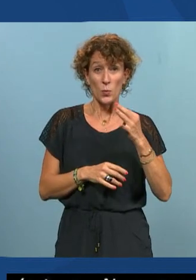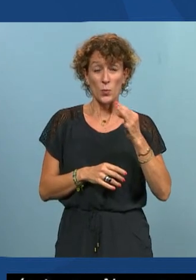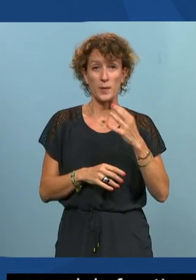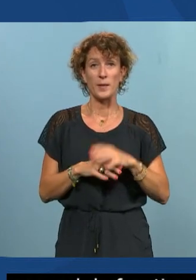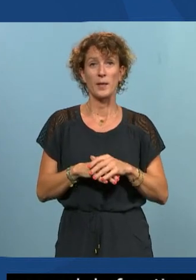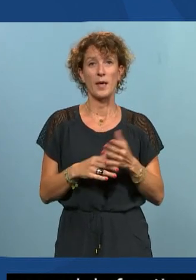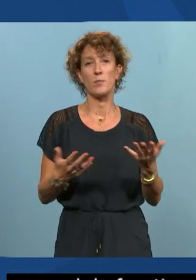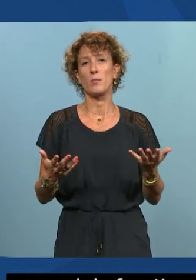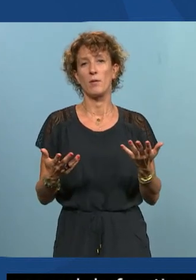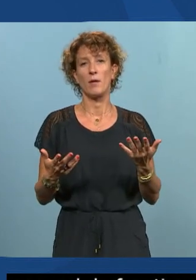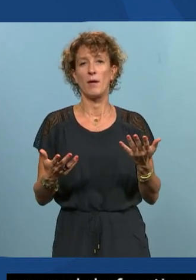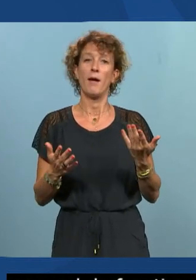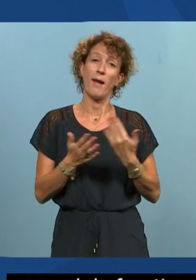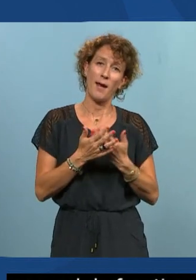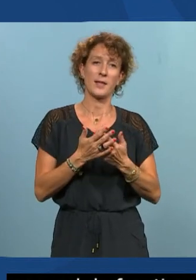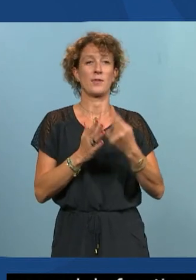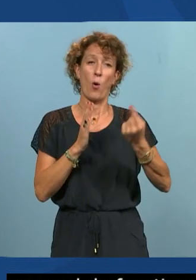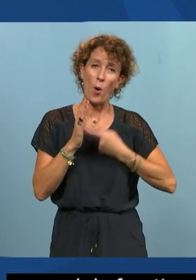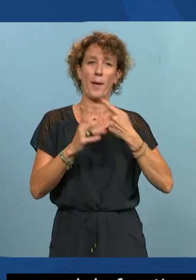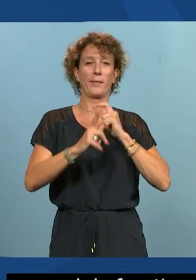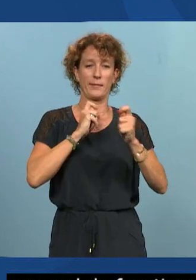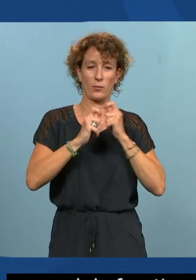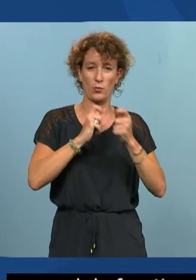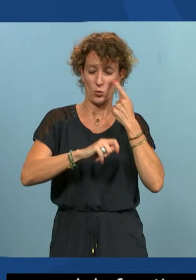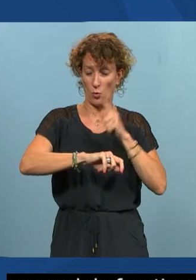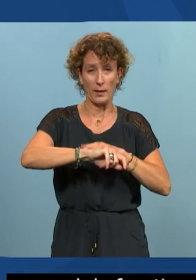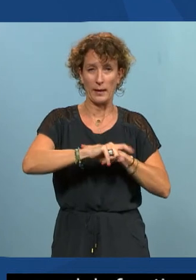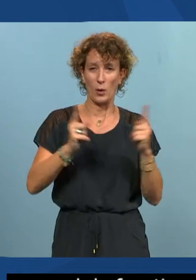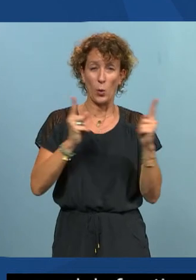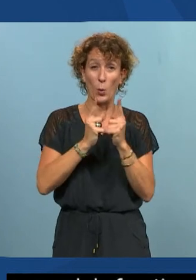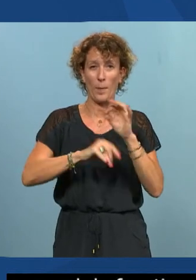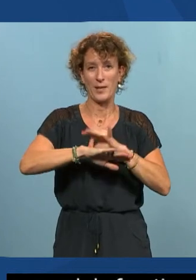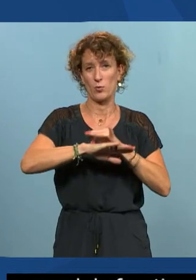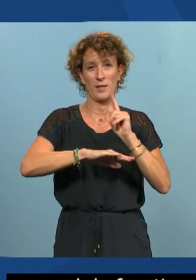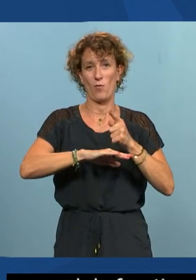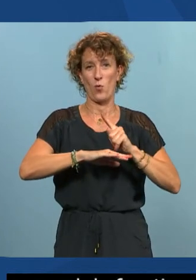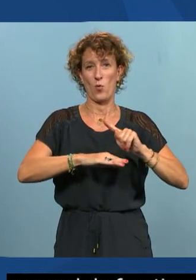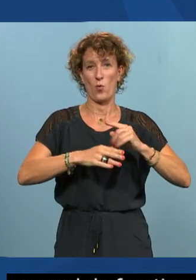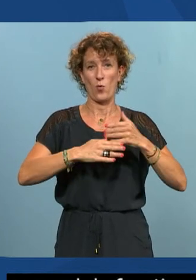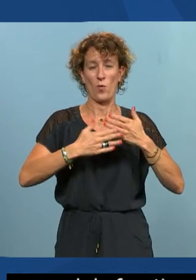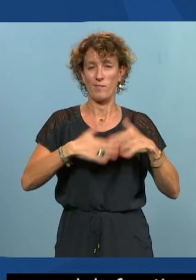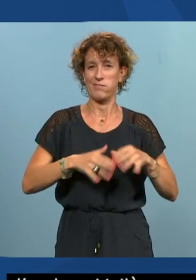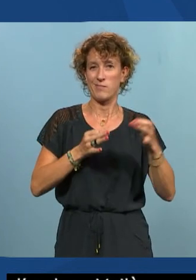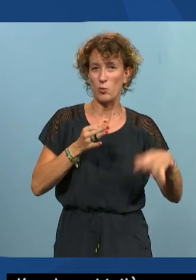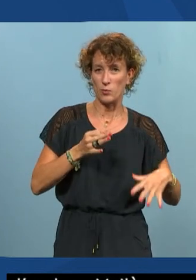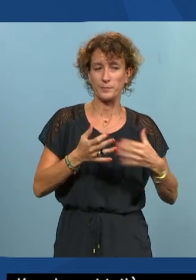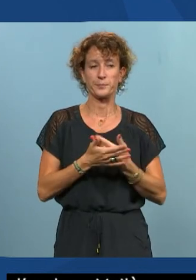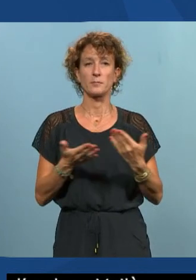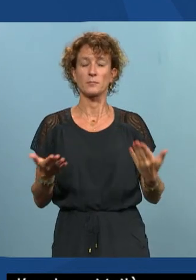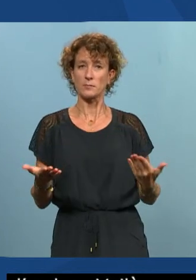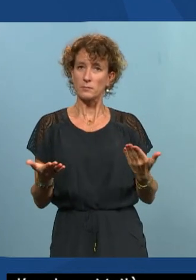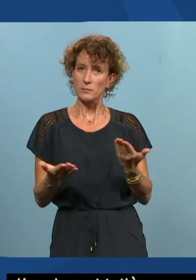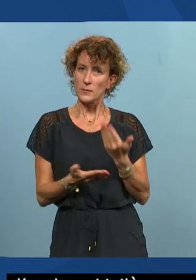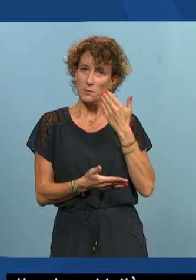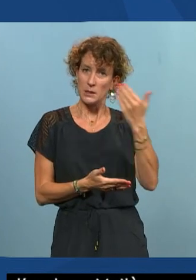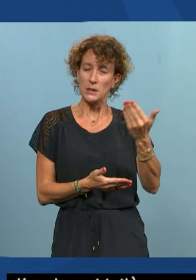mais là du coup on repartira sur notre débat et je crois qu'il nous reste quelques minutes donc il va falloir conclure mais ce qu'il y a en tant que personne